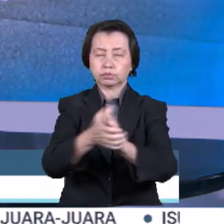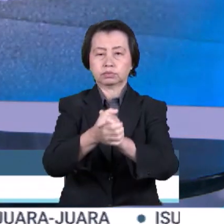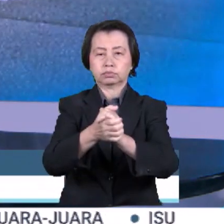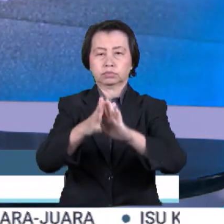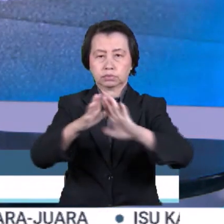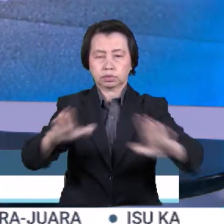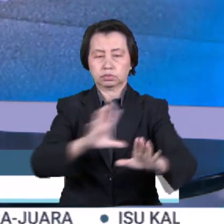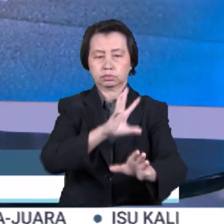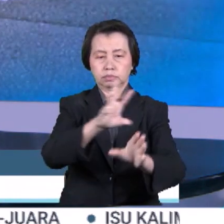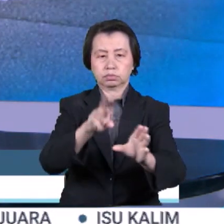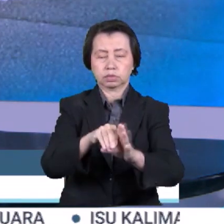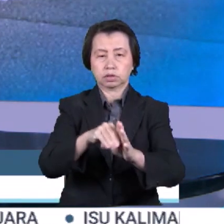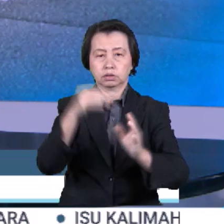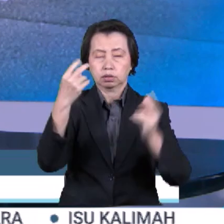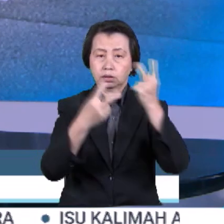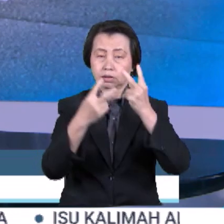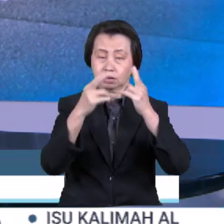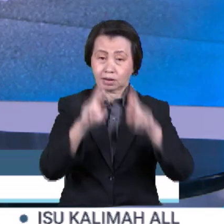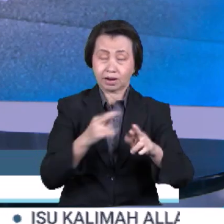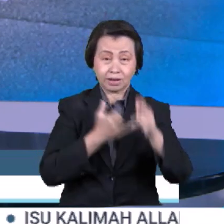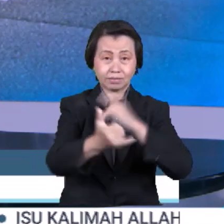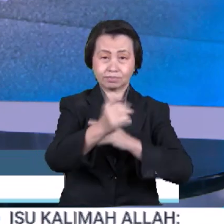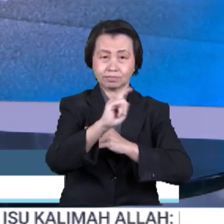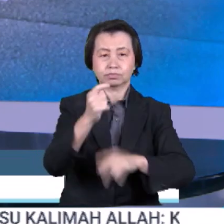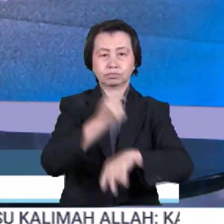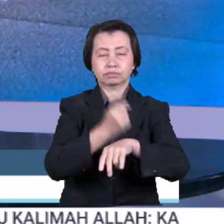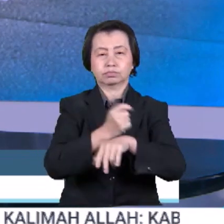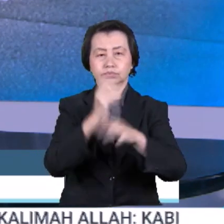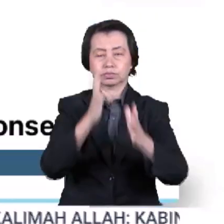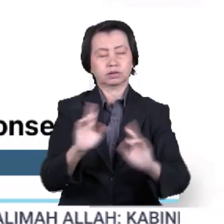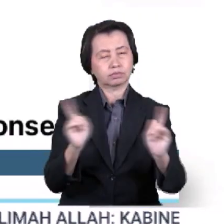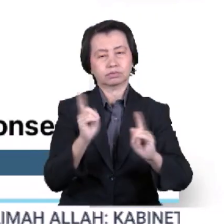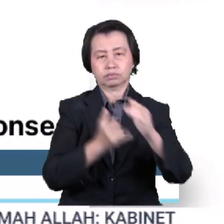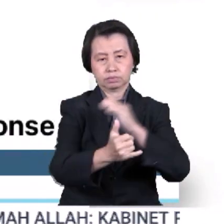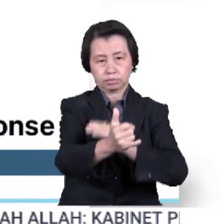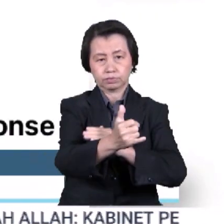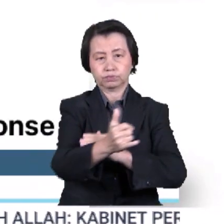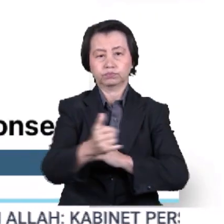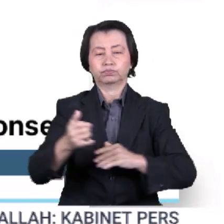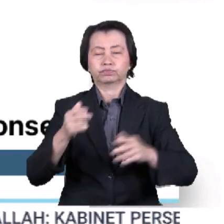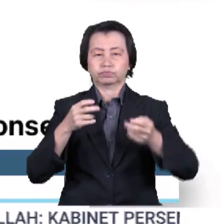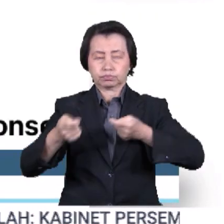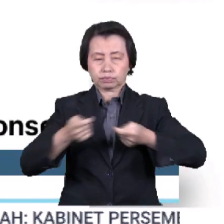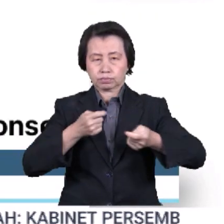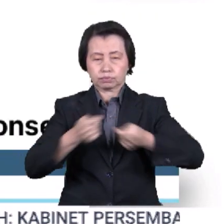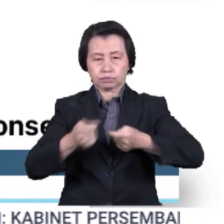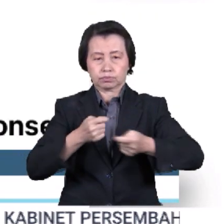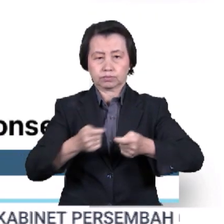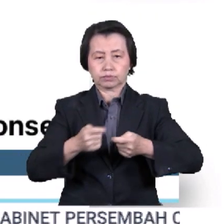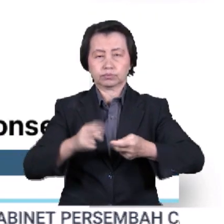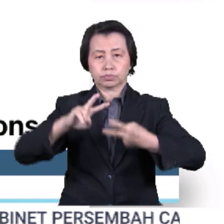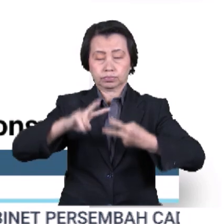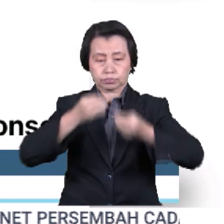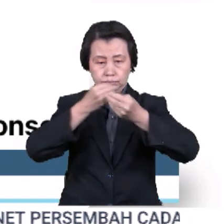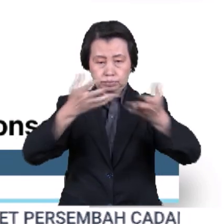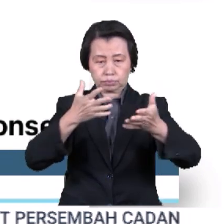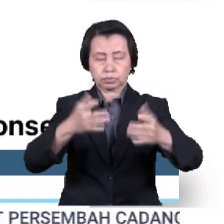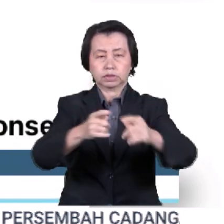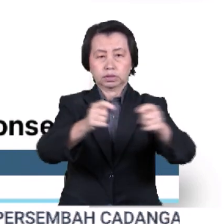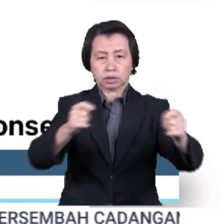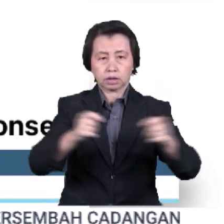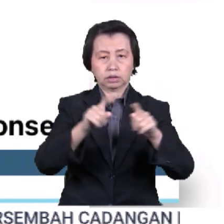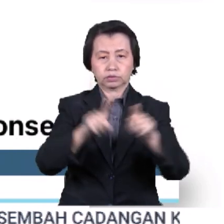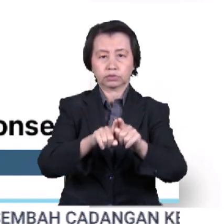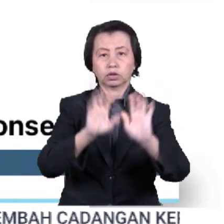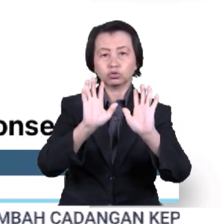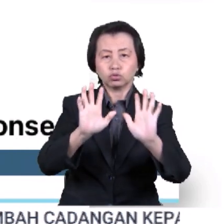membabitkan pengunjung dan petugas. Menerusi kenyataan di Facebook, pengurusan pusat beli belah memaklumkan premis terbabit turut